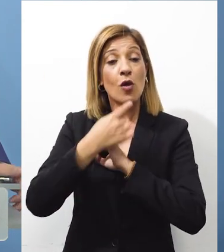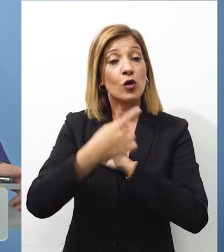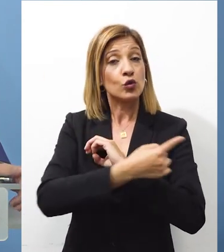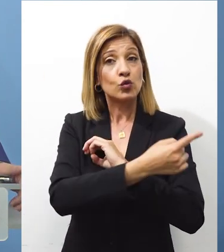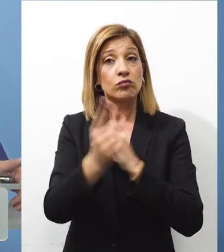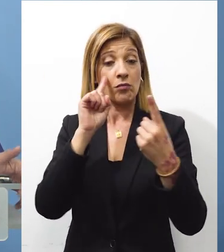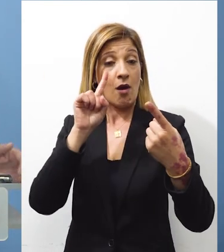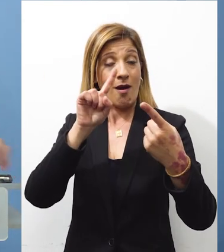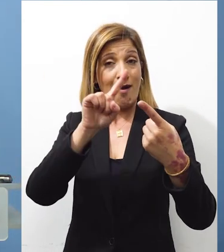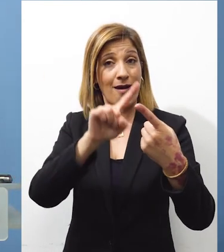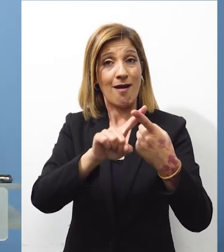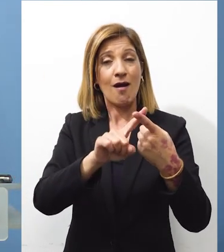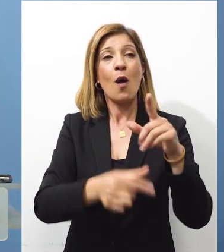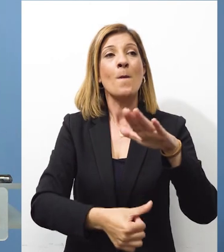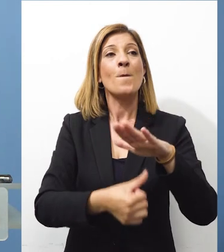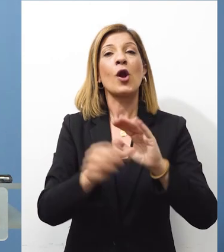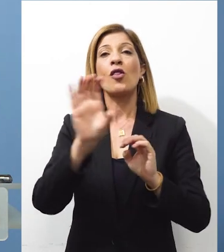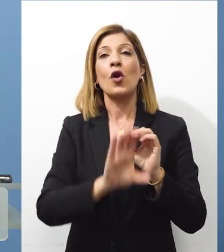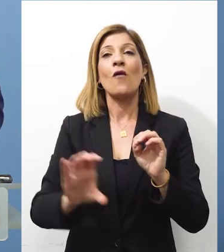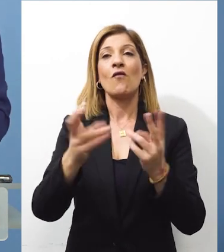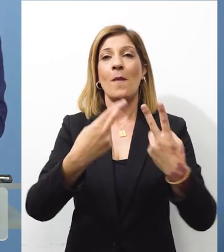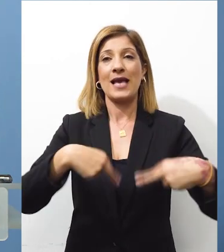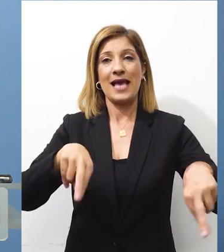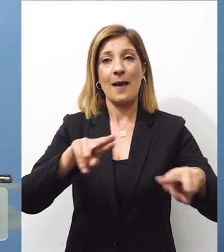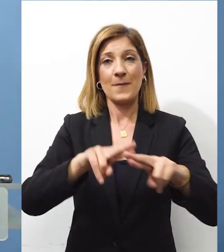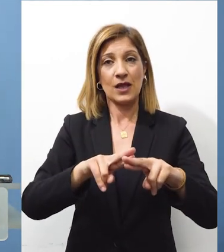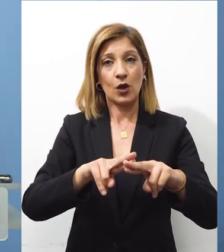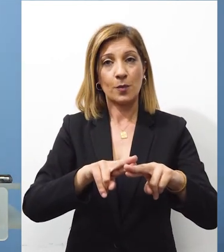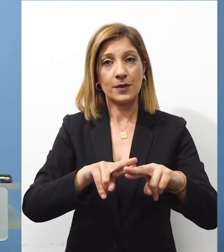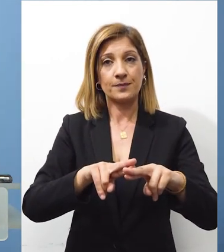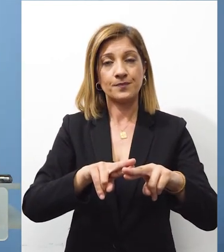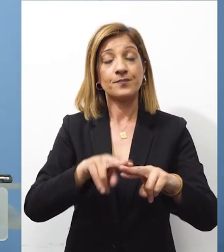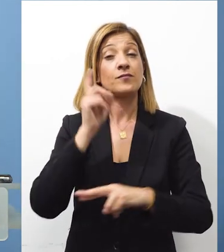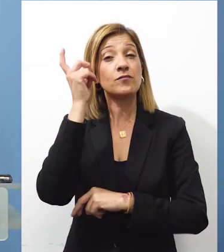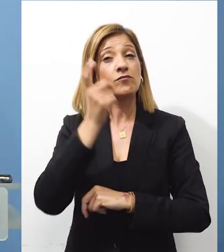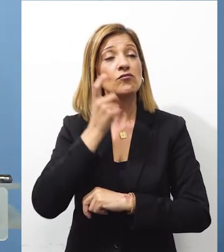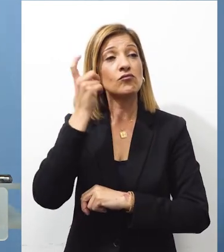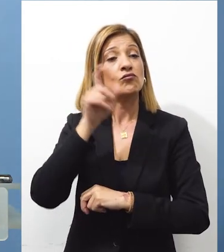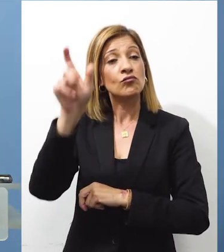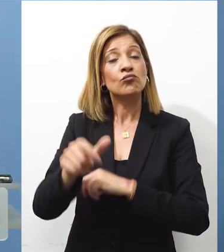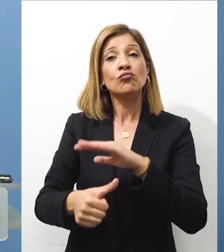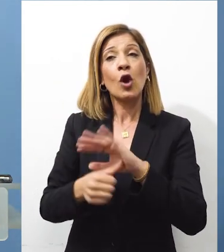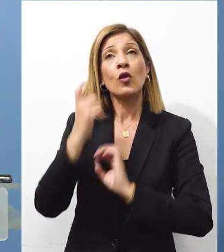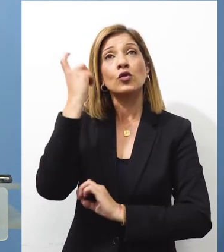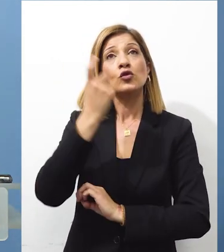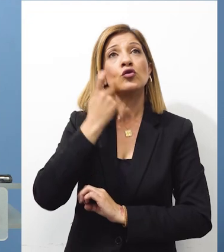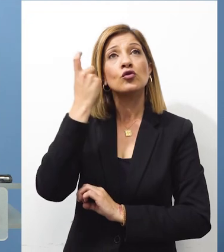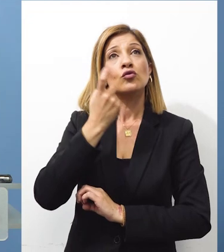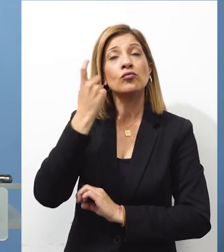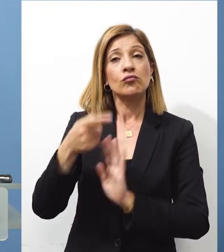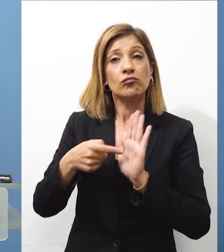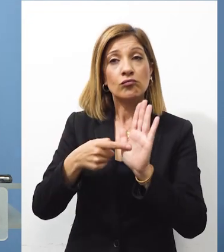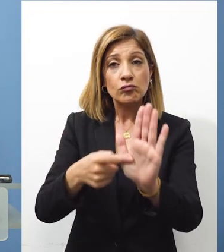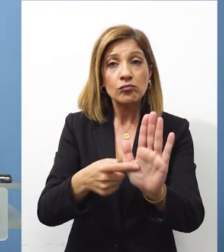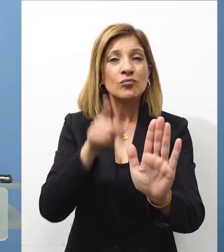και την κατηδιανσυνάντηση που είχε με την πρόεδρο της Ευρωπαϊκής Επιτροπής είναι τις σκέψεις που ο ίδιος ο πρόεδρος παρουσίασε στην